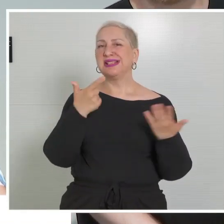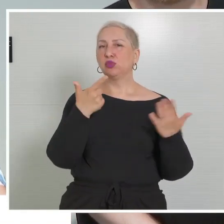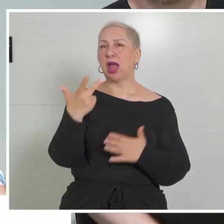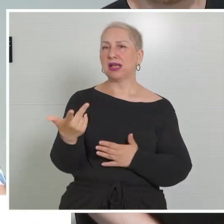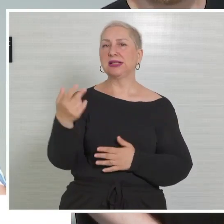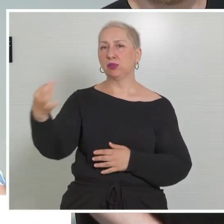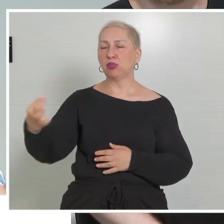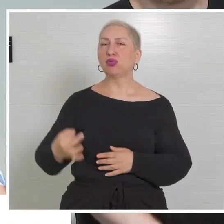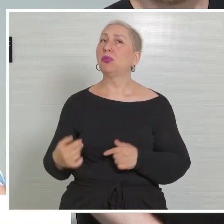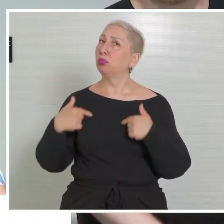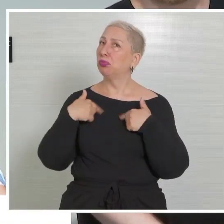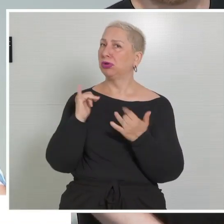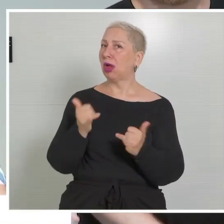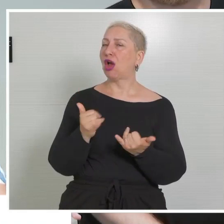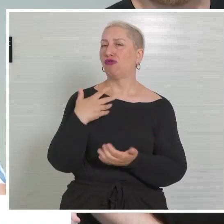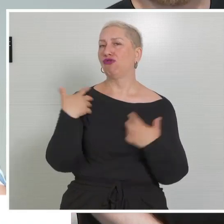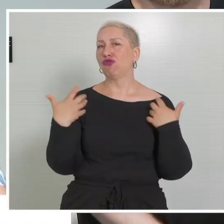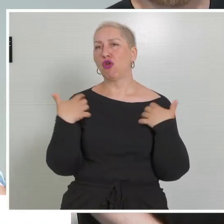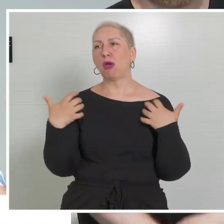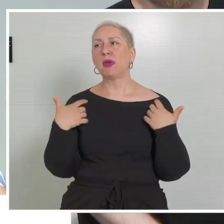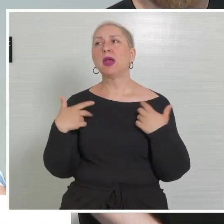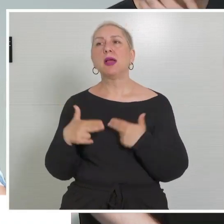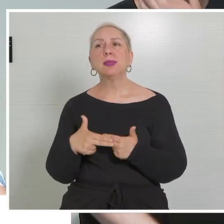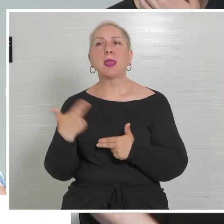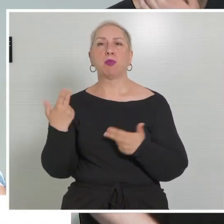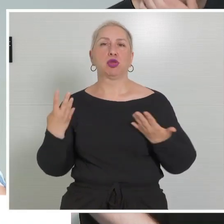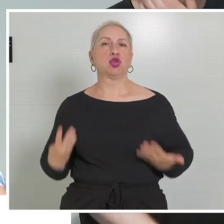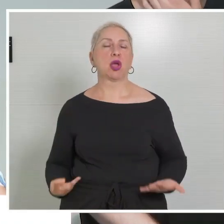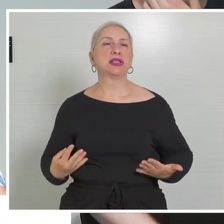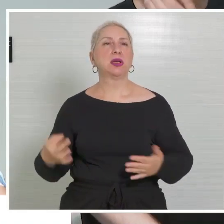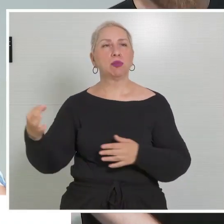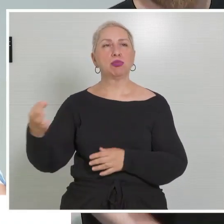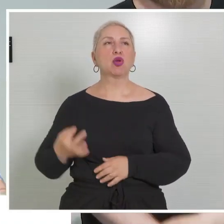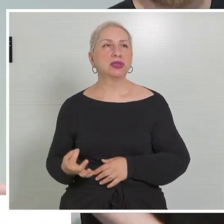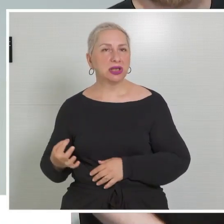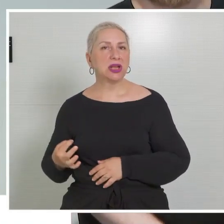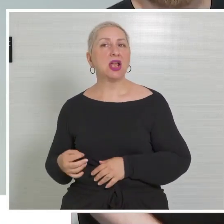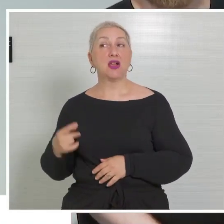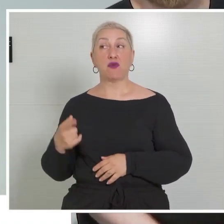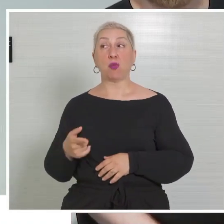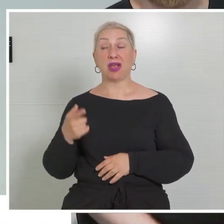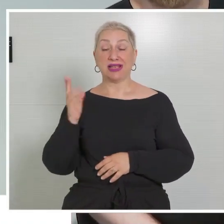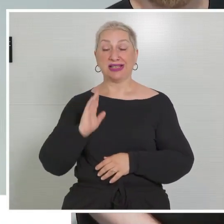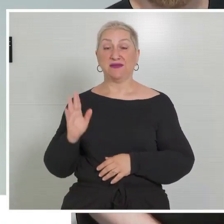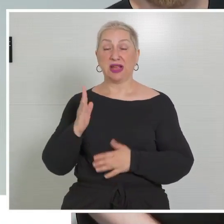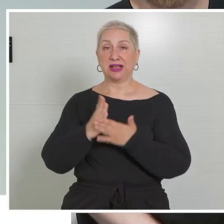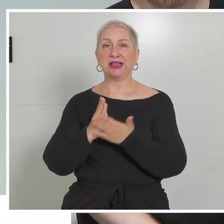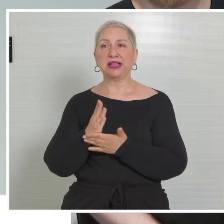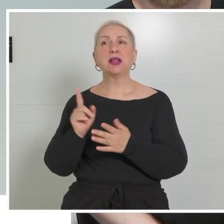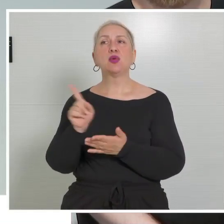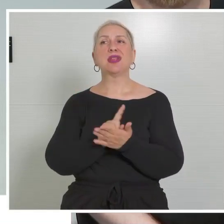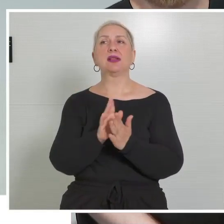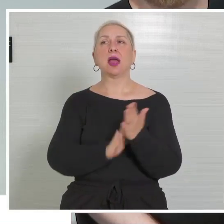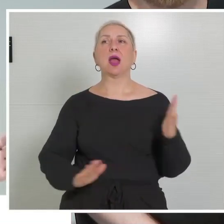und es freut mich sehr, dass wir knapp 90 Prozent, wenn man es runden, der Zivildienststellen in diesem Zeitraum auch besetzen